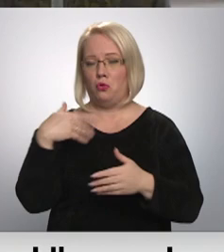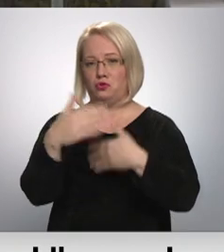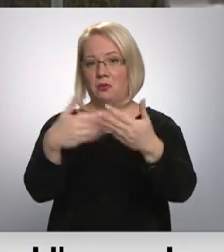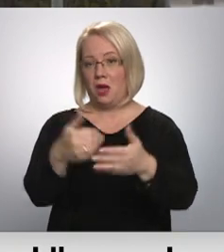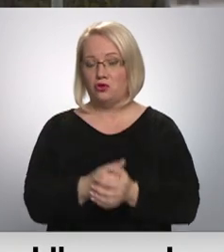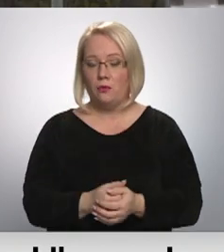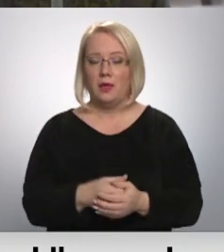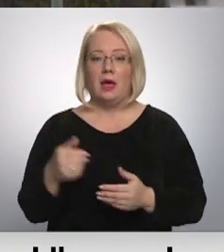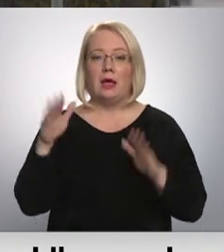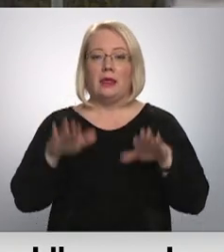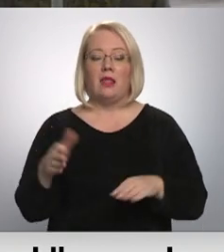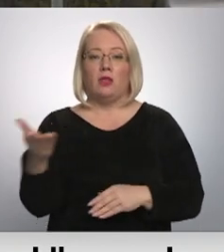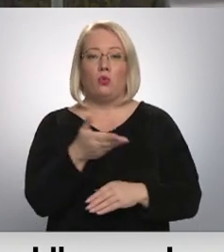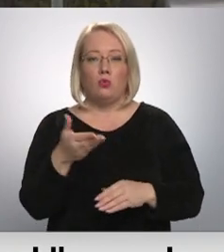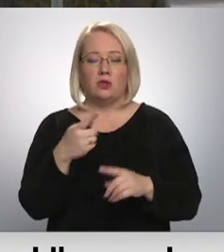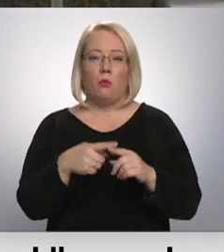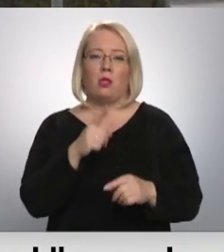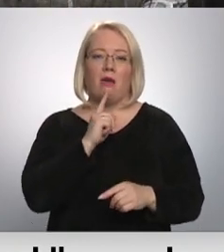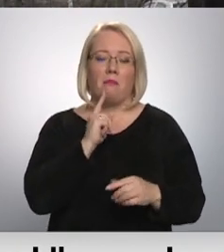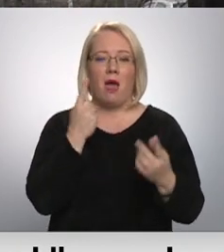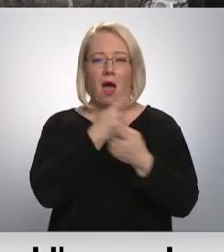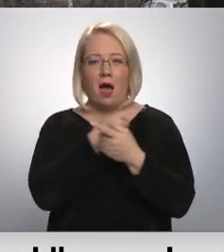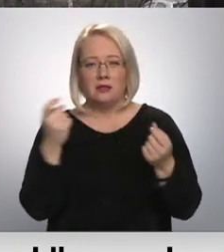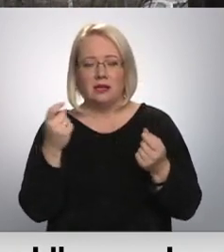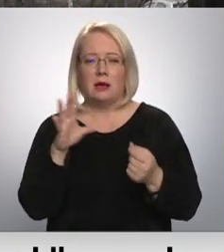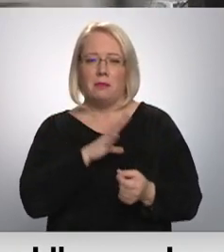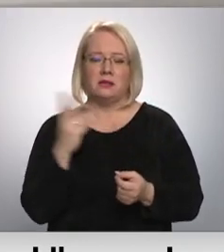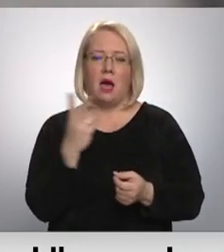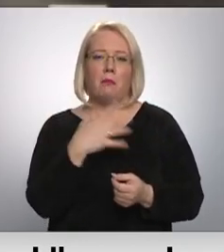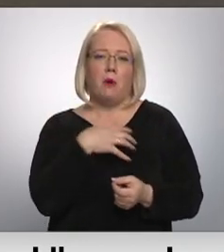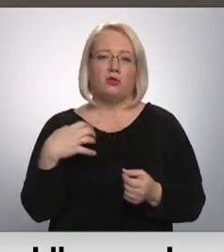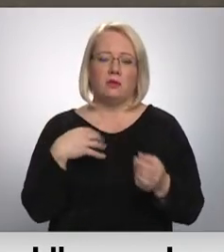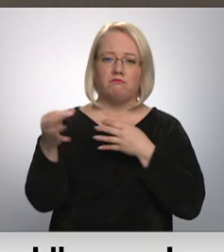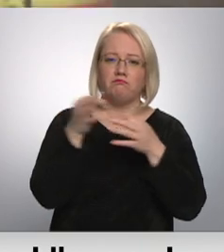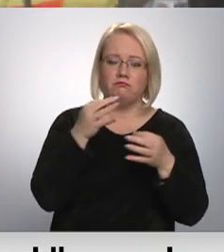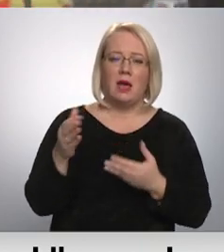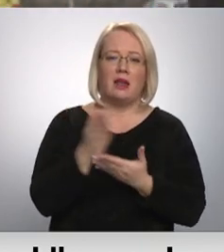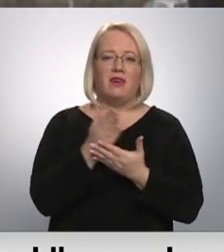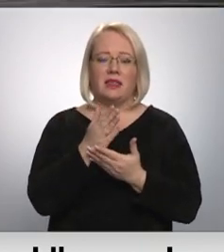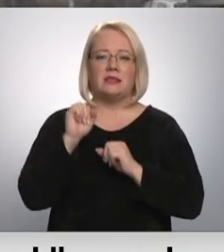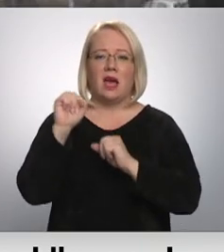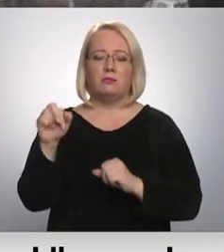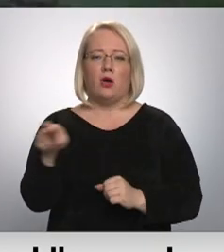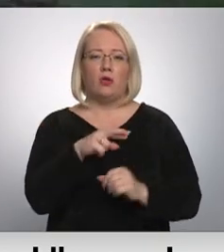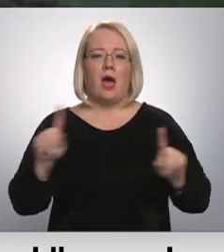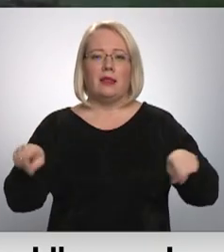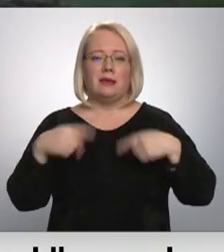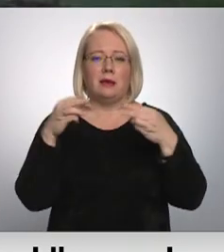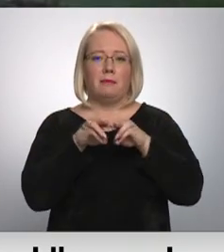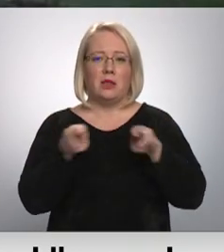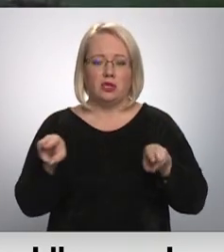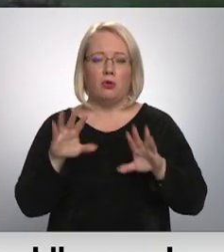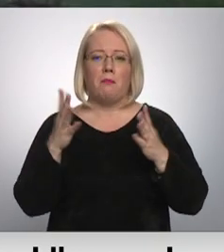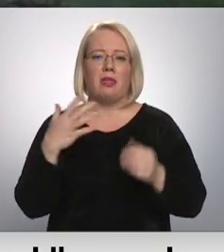Gan Dienvirkurzēms novads, gan Liepāja atzīst, ka abām pašvaldībām ir bijušas konsultācijas ar vids aizsardzības un reģionālās attīstības miestrī par šo plānu. Taču esot